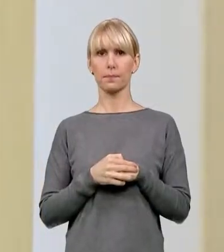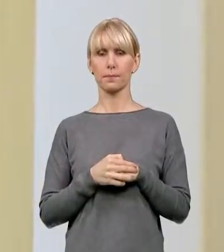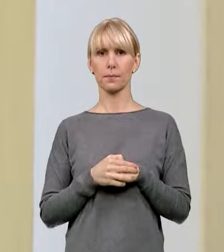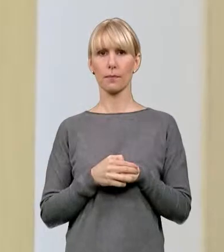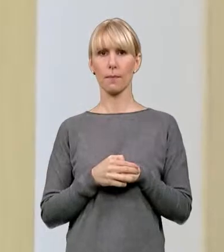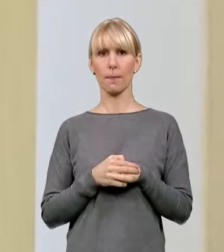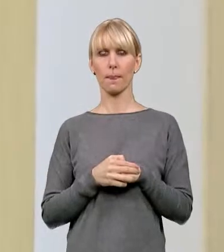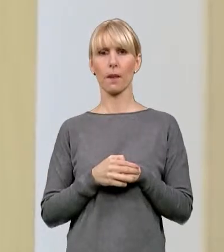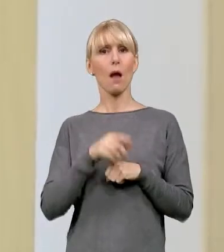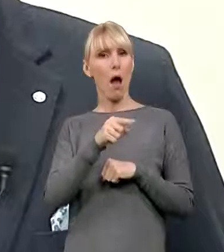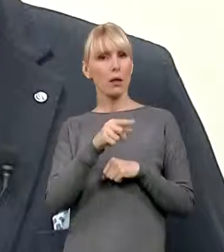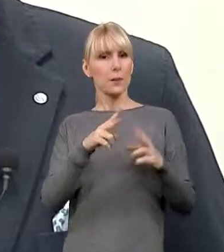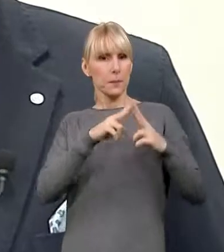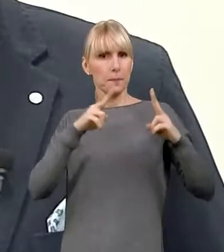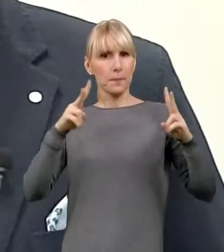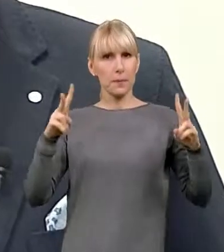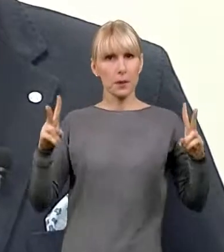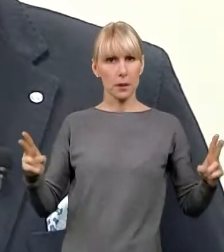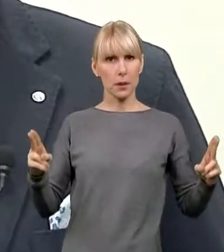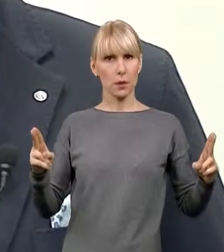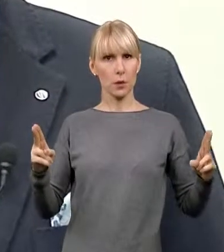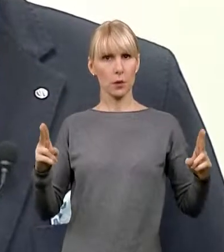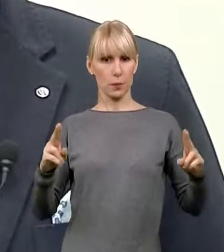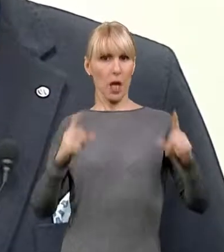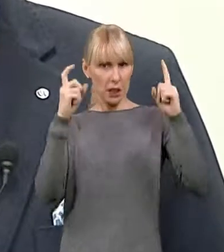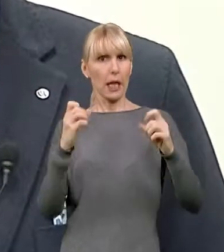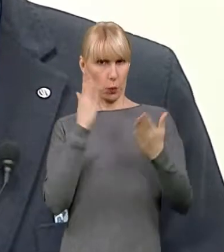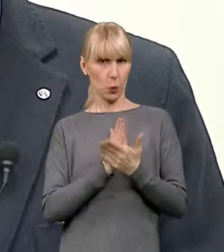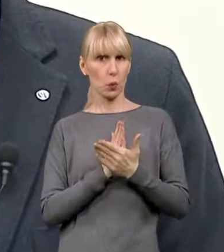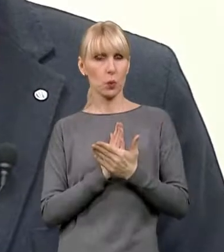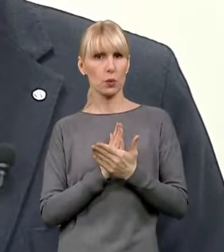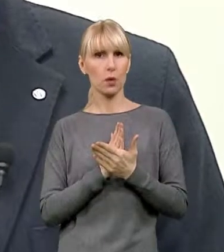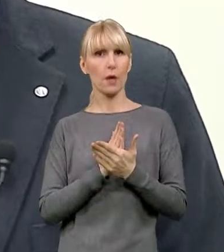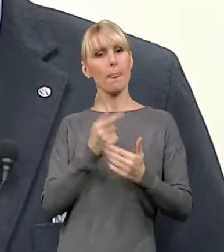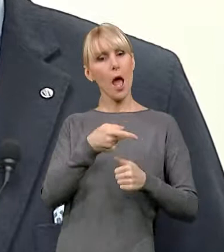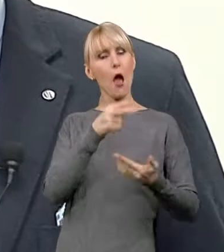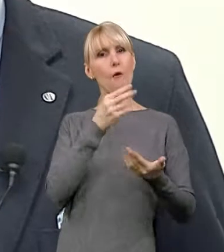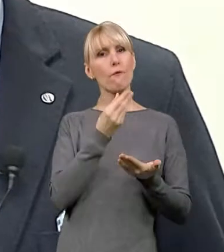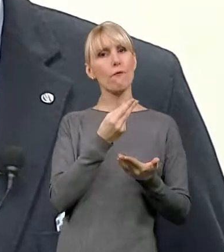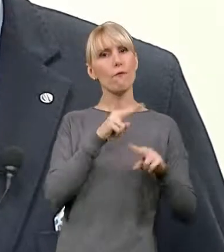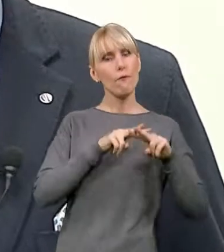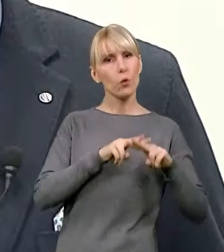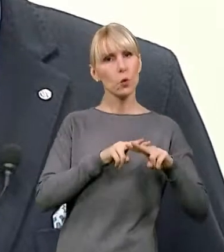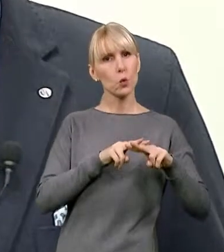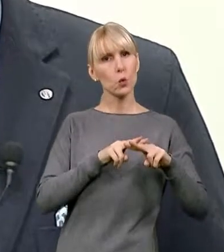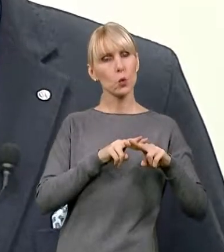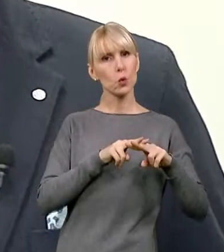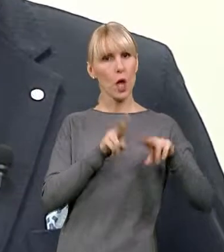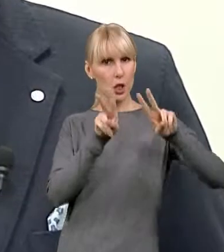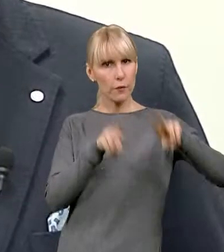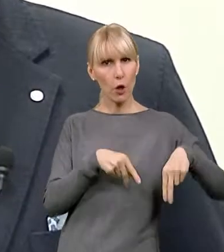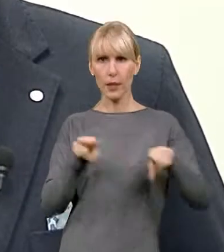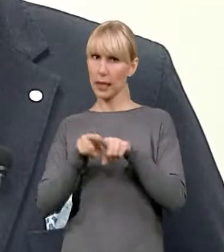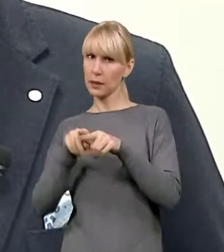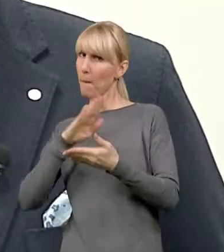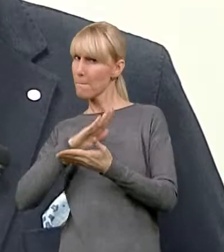Startuje nowa perspektywa Unii Europejskiej i fundusze te zwrotne i bezzwrotne. Jeżeli chodzi